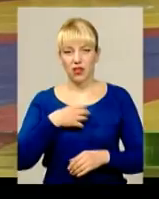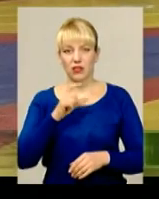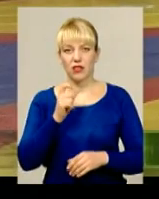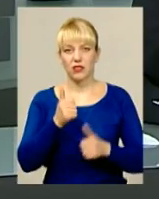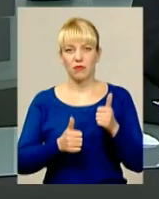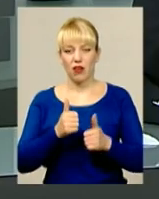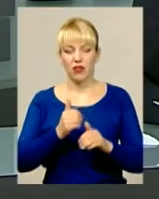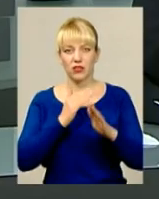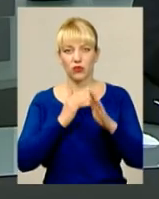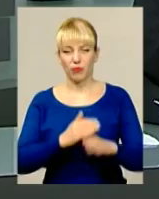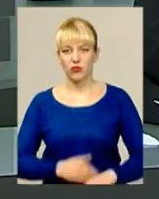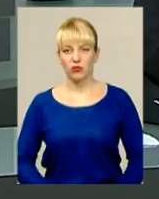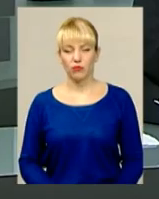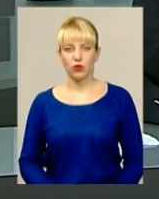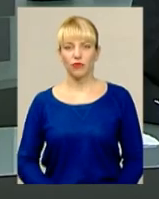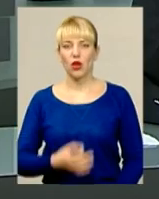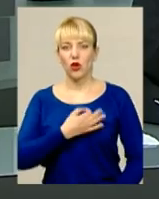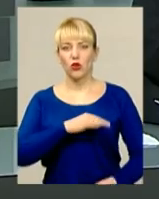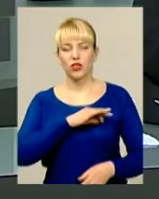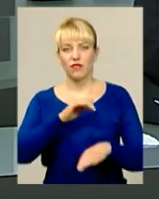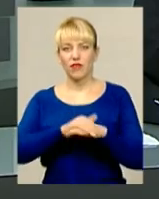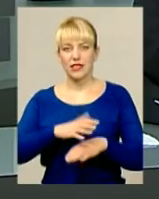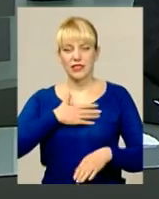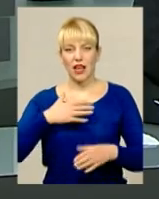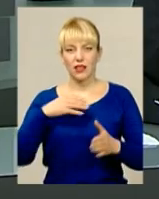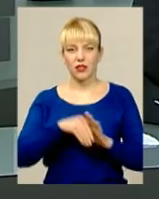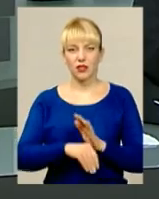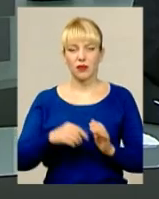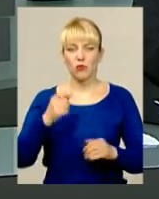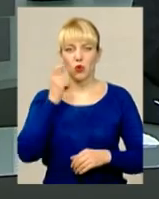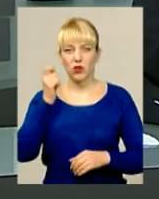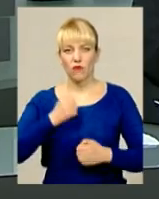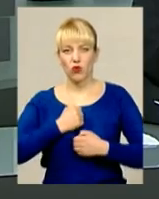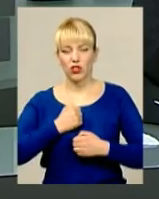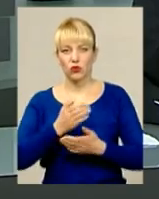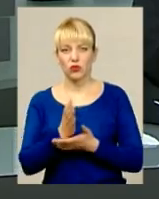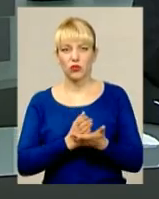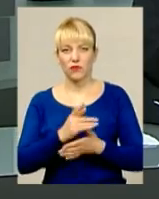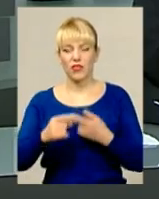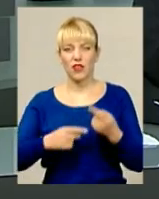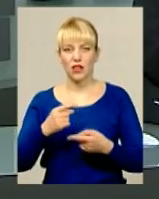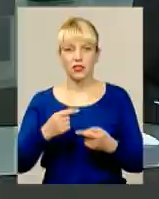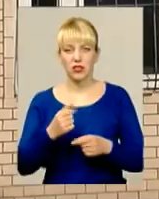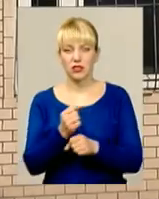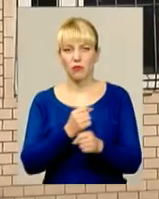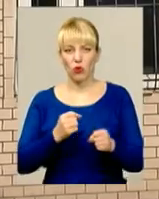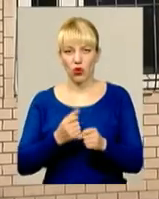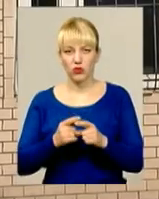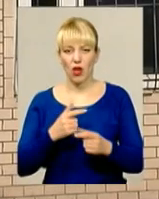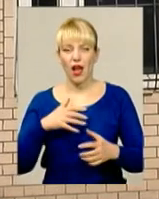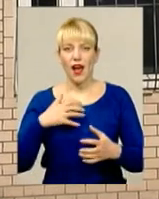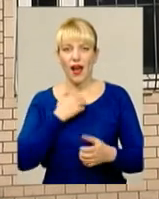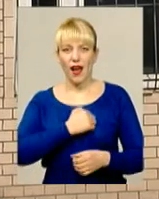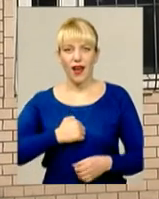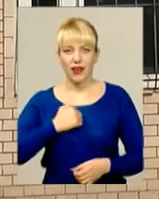Юридичний факт загибелі українського військовослужбовця внаслідок збройної агресії Російської Федерації